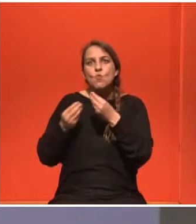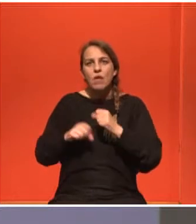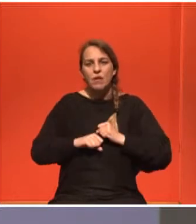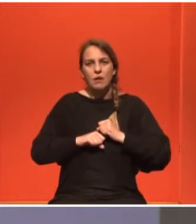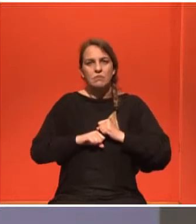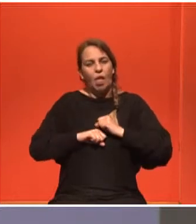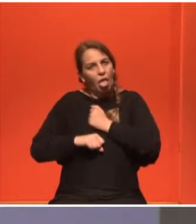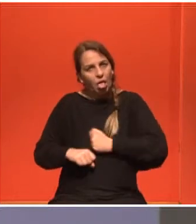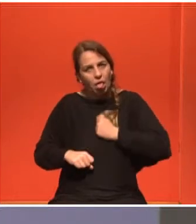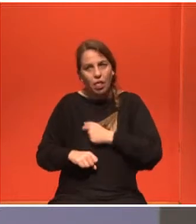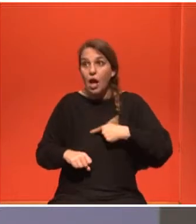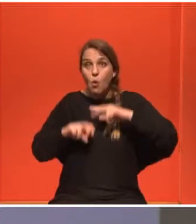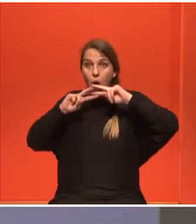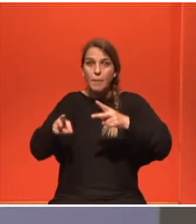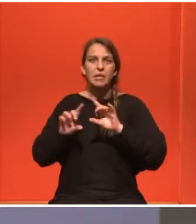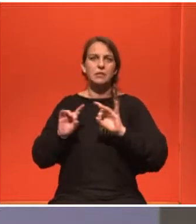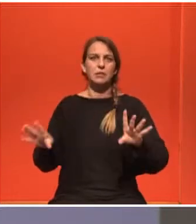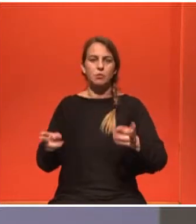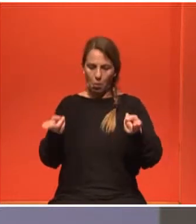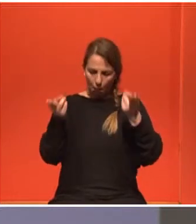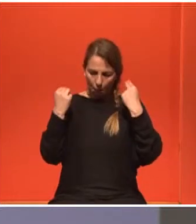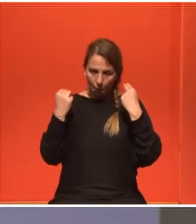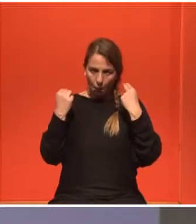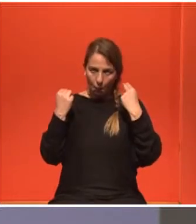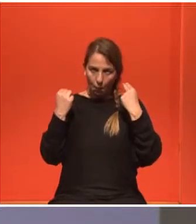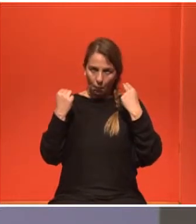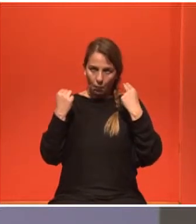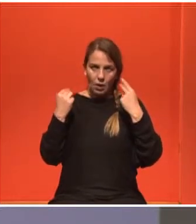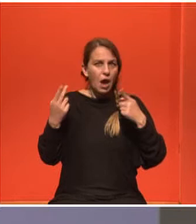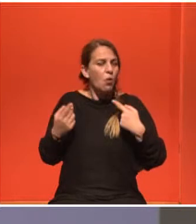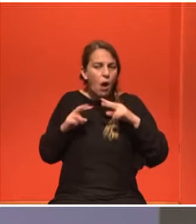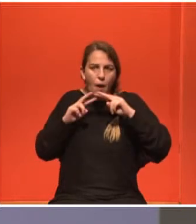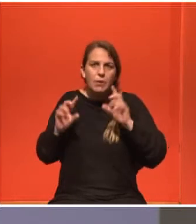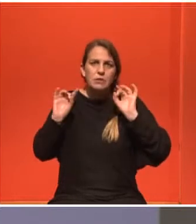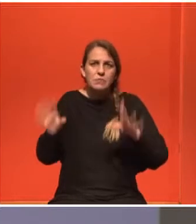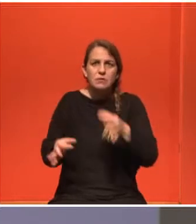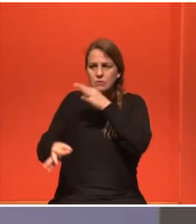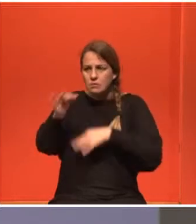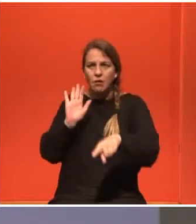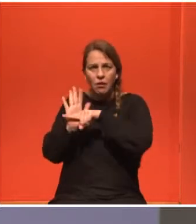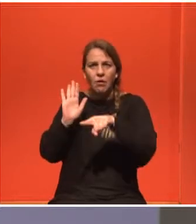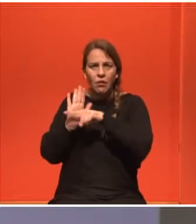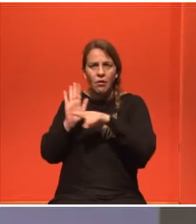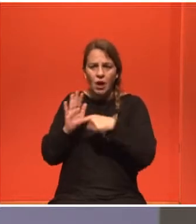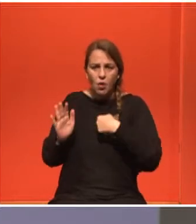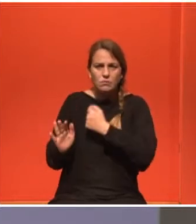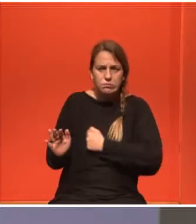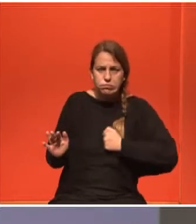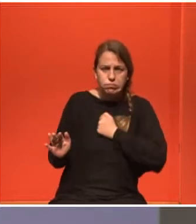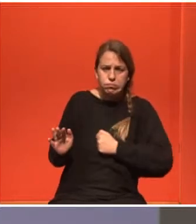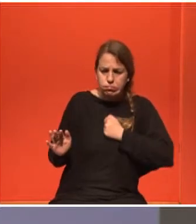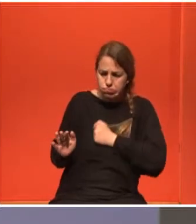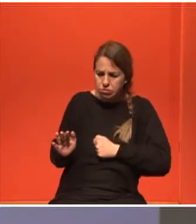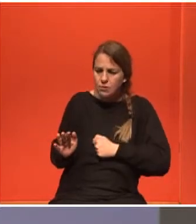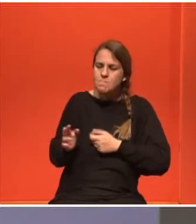στεναχωρεί ότι απλά τα δεχόμουν και εγώ στεναχωριόμουν και δεν αντιδρούσα. Δηλαδή στο σχολείο υπήρξαν παιδιά που